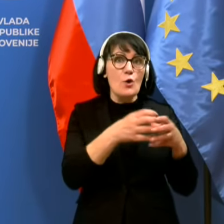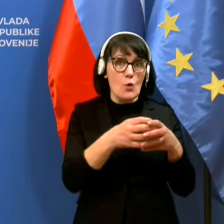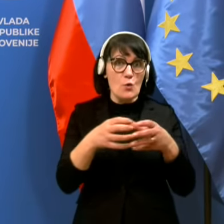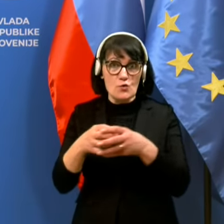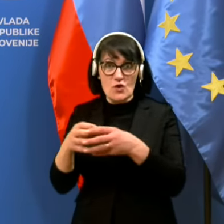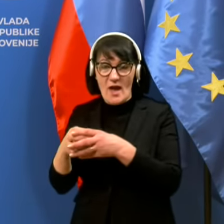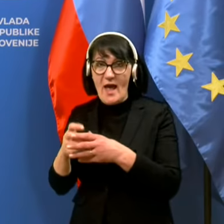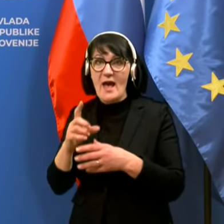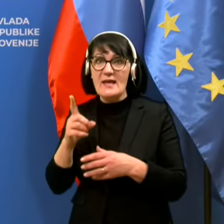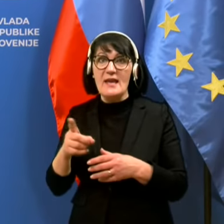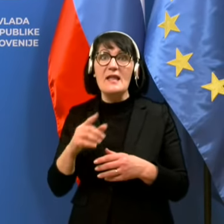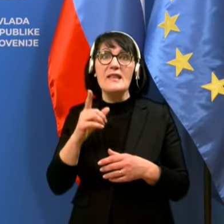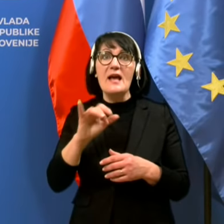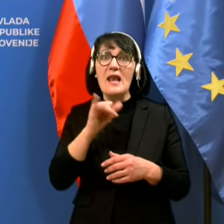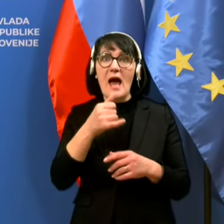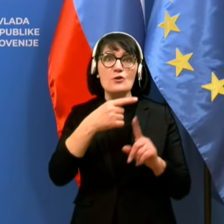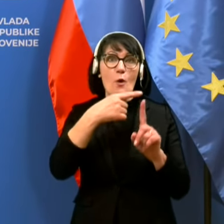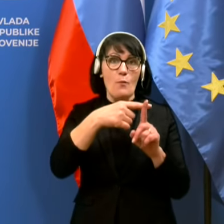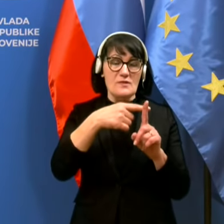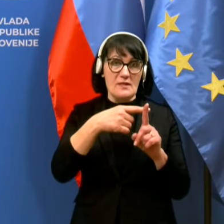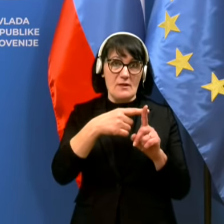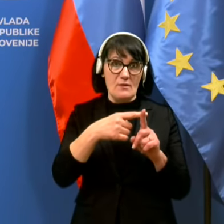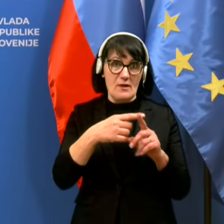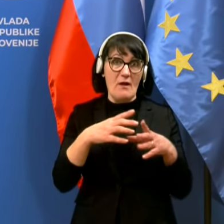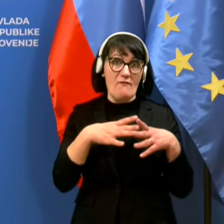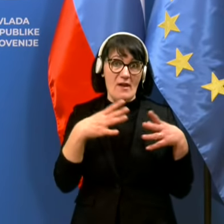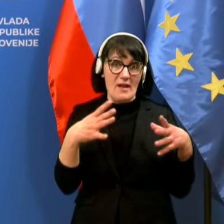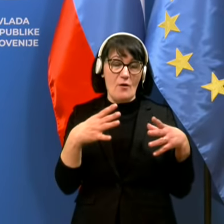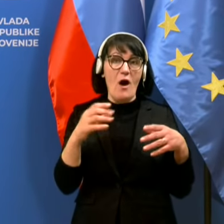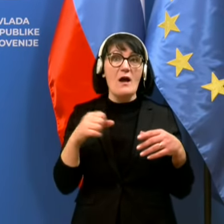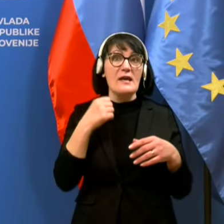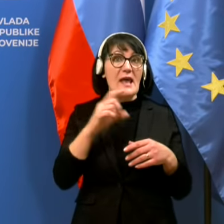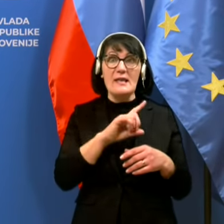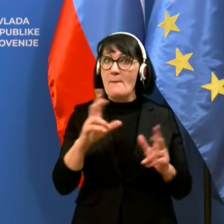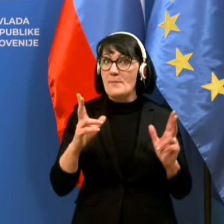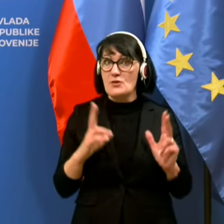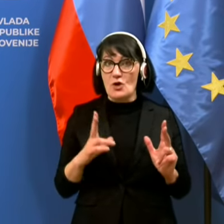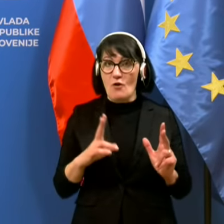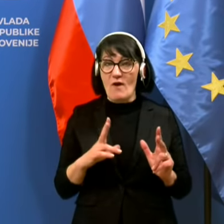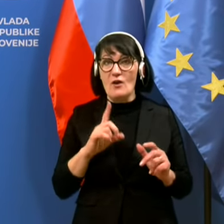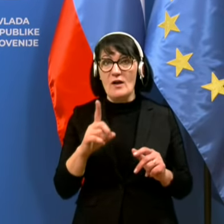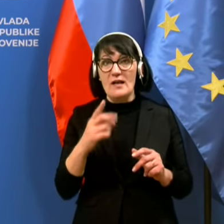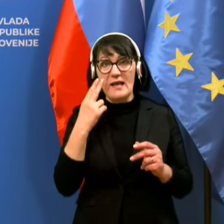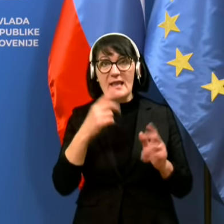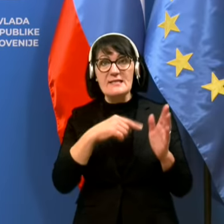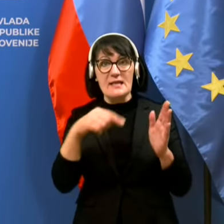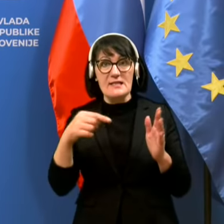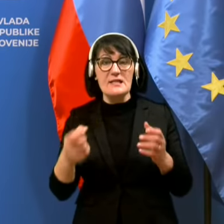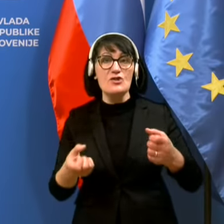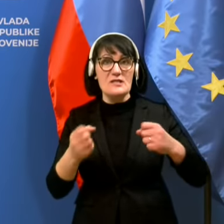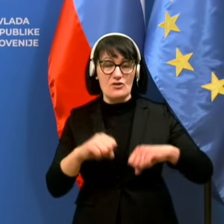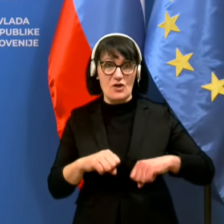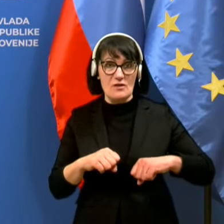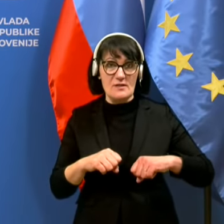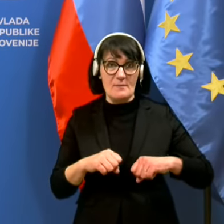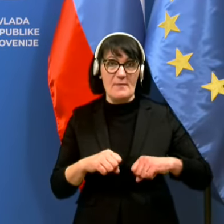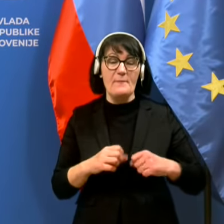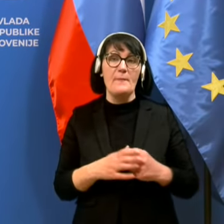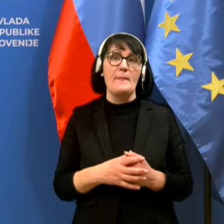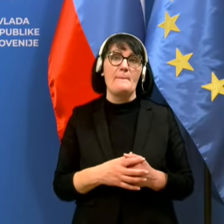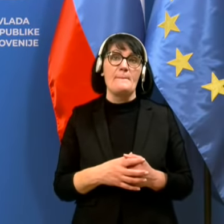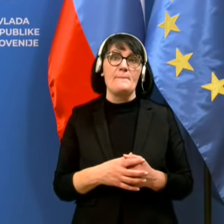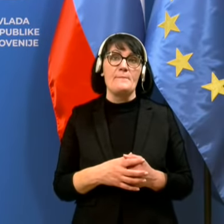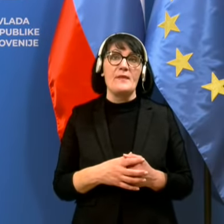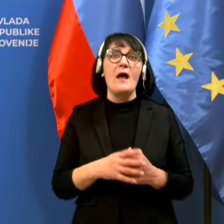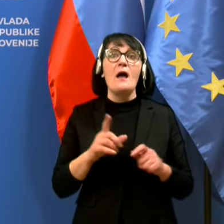teh lažno pozitivnih toliko, ki je tudi nekoliko nepričakovano, tudi glede statističnih značilnosti, kar sem ravno kar opisal.